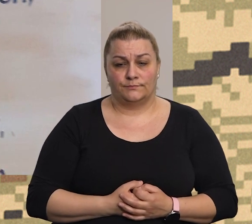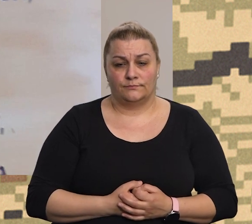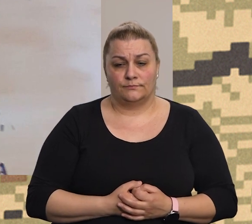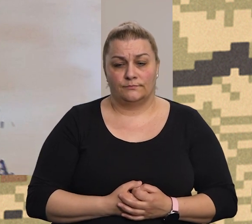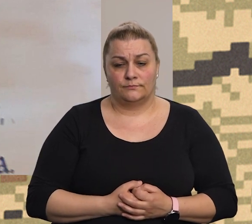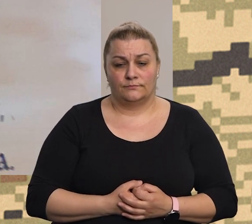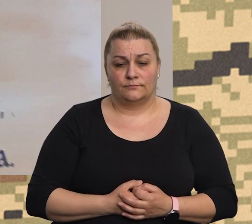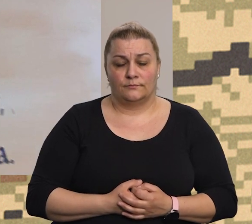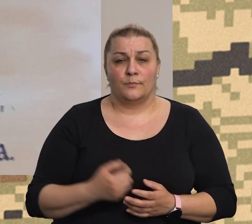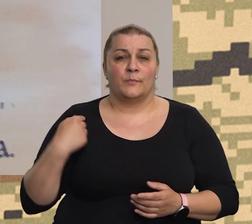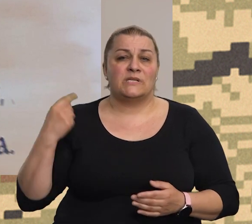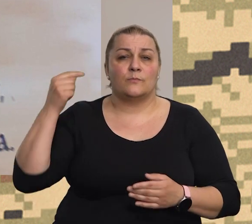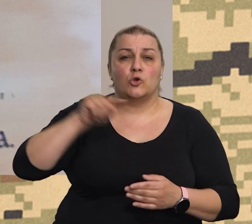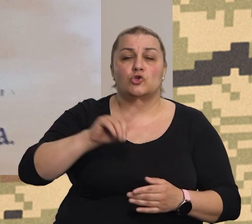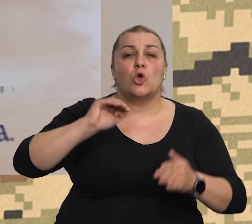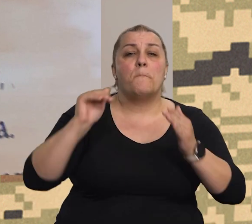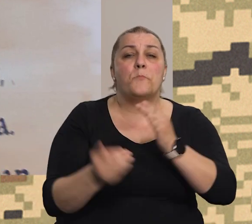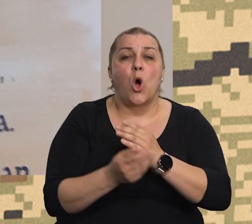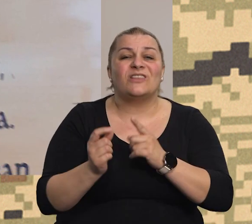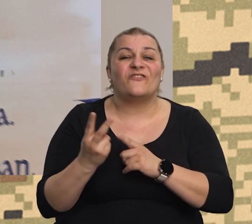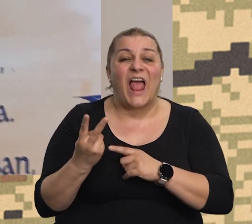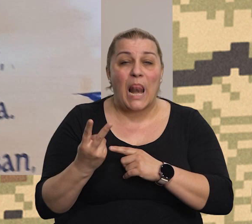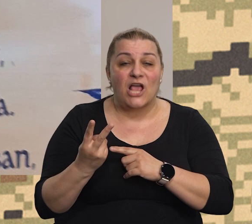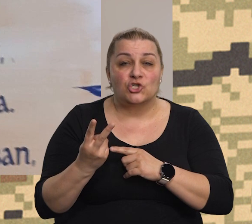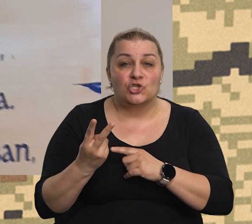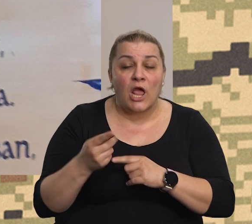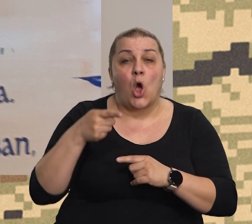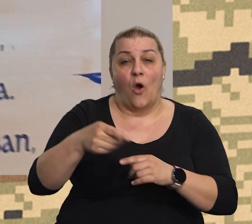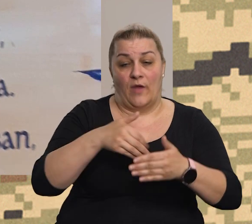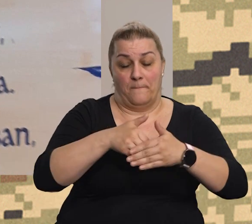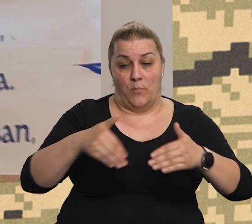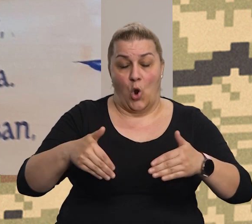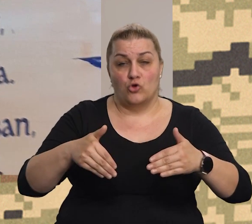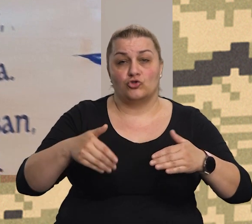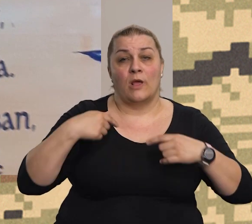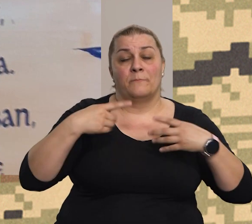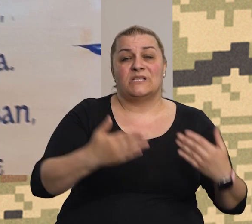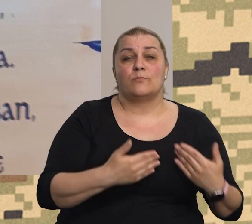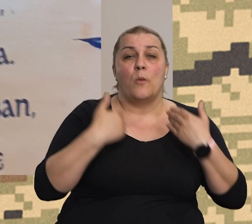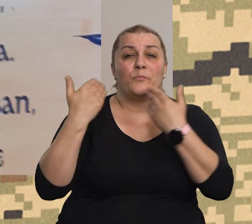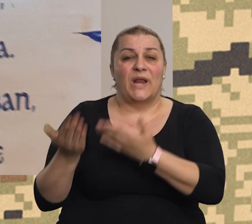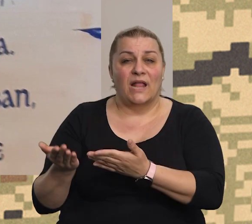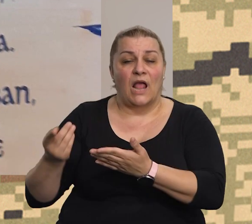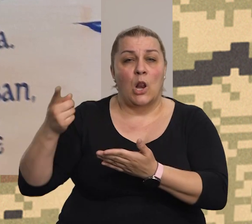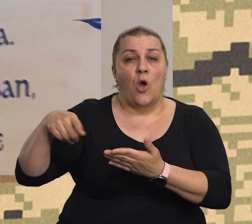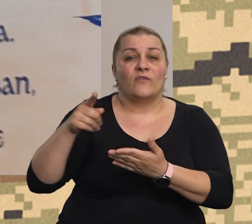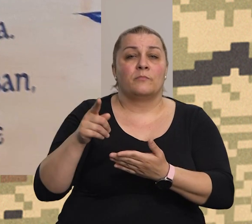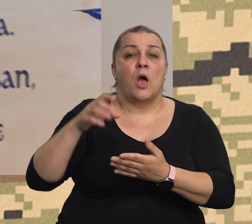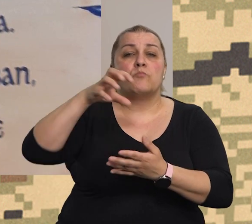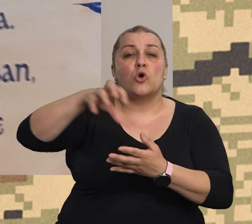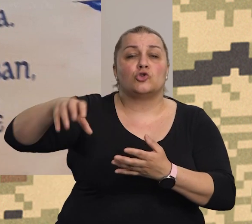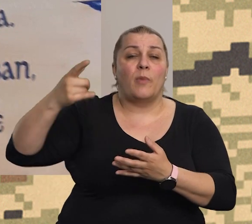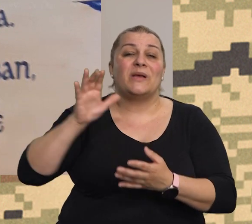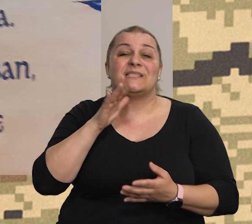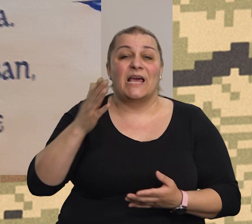do podležnja, sad sam pridal, pridal sam taj položaj na gore postrobama iz Hrcogovine,